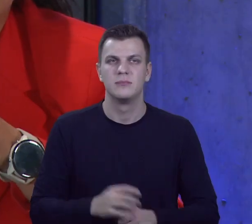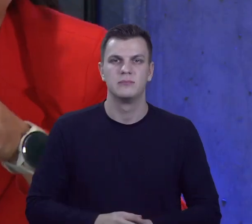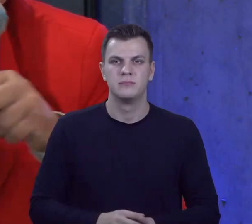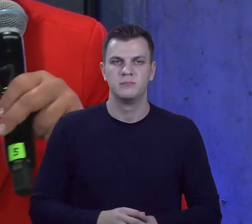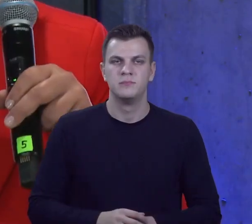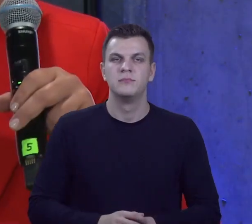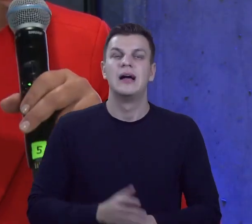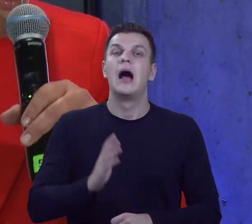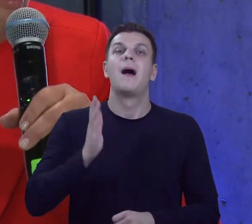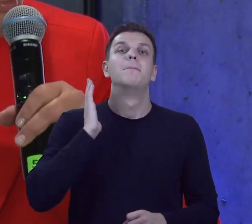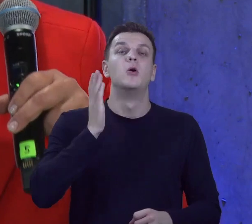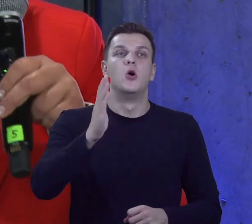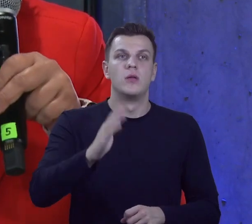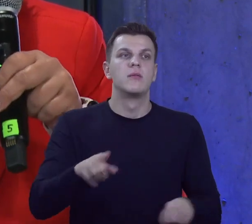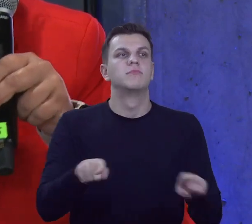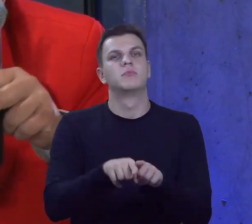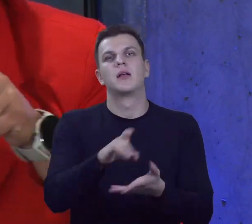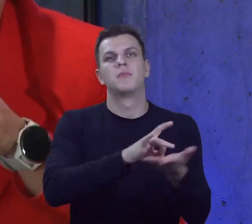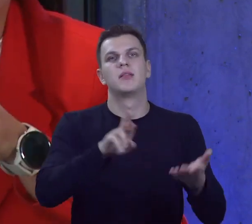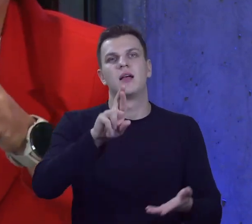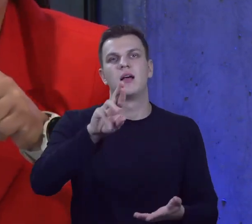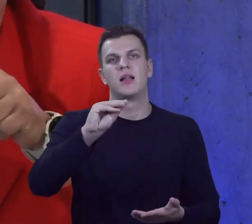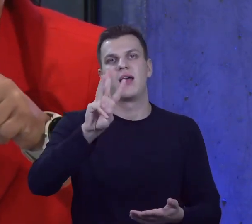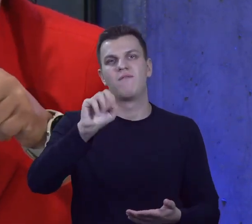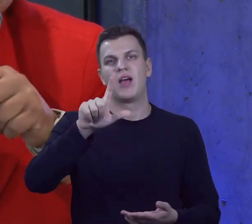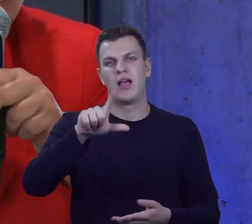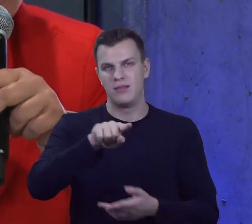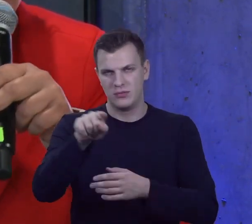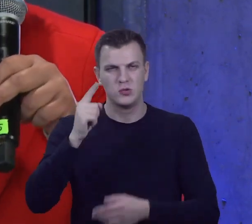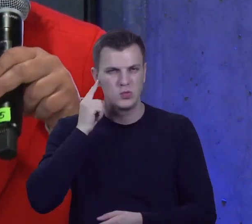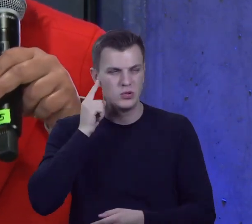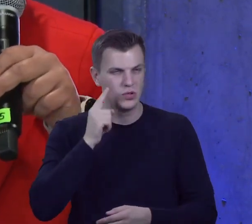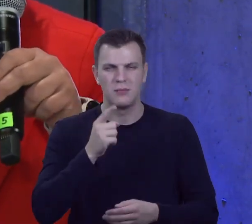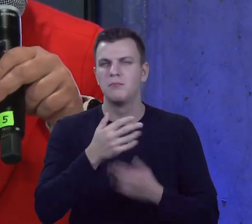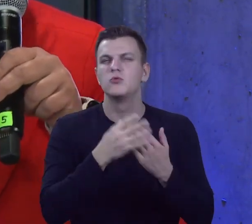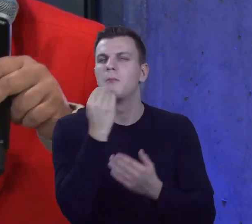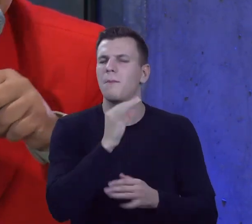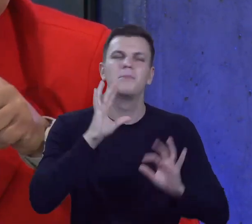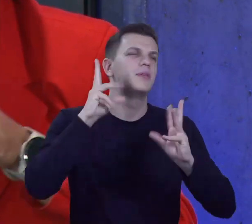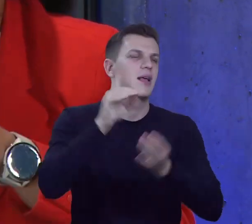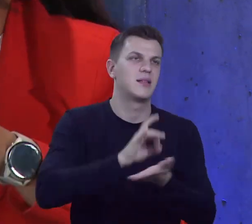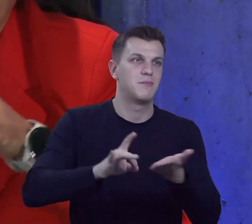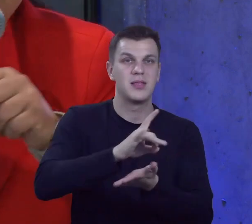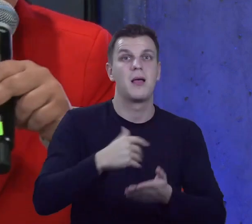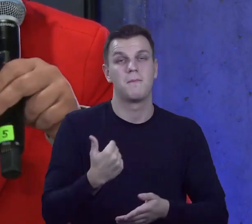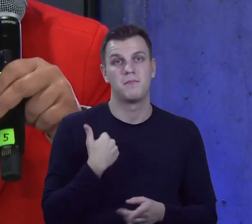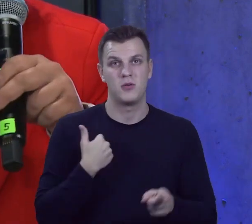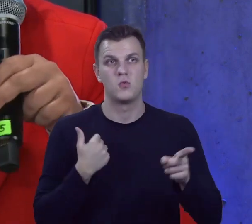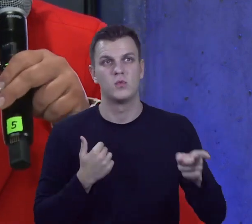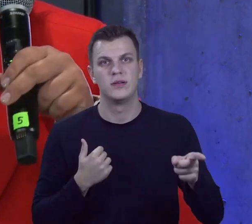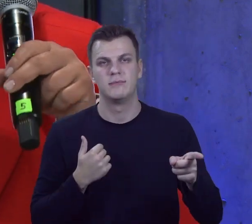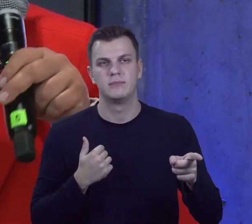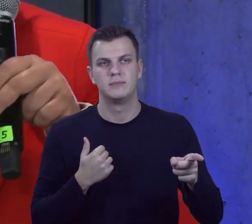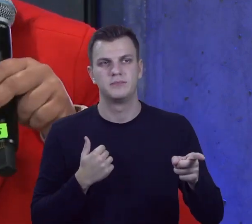a potem kończy się tak jak w gminie Rewal. Państwo słyszeliście o takiej nadmorskiej, przepięknej gminie, która stała na skraju